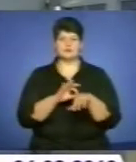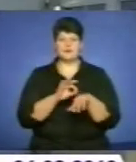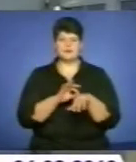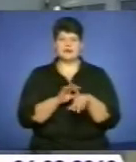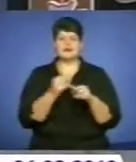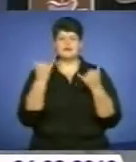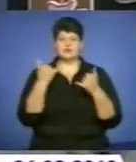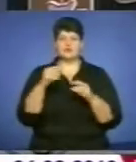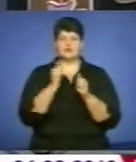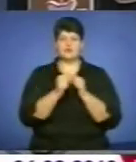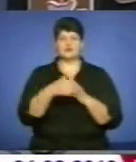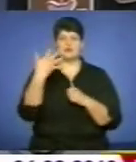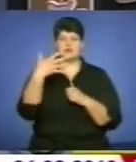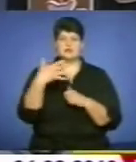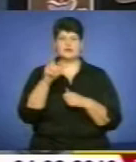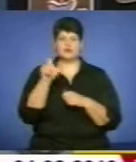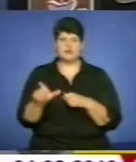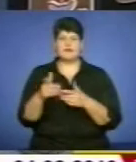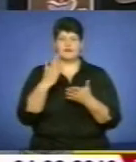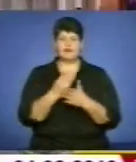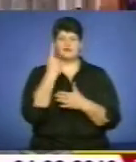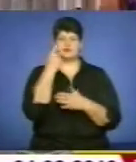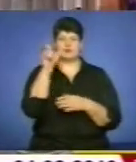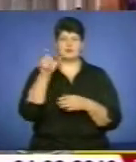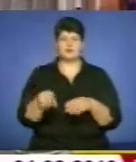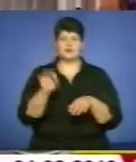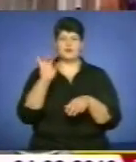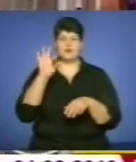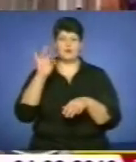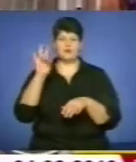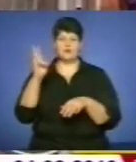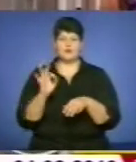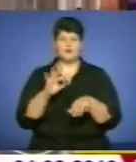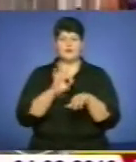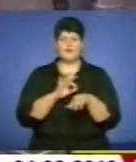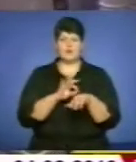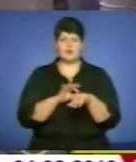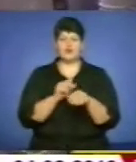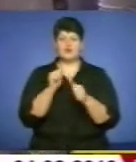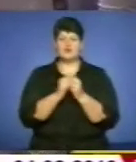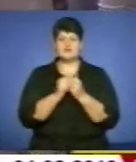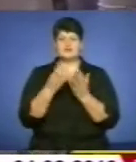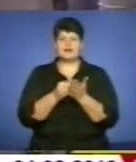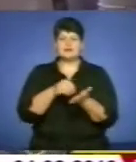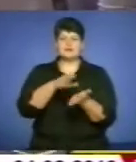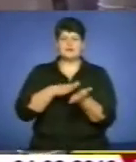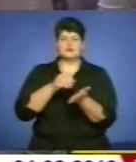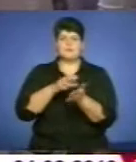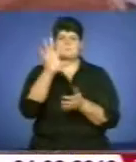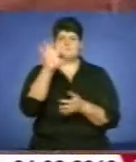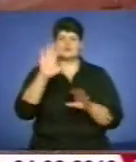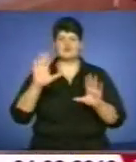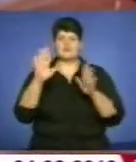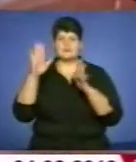жителів України один онкохворий. Щодня реєструють майже 500 нових випадків захворювання. Рак уражає осіб усіх